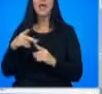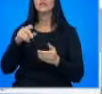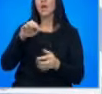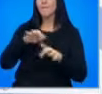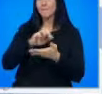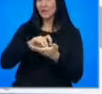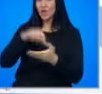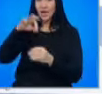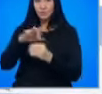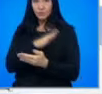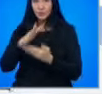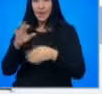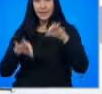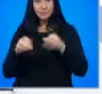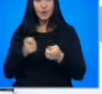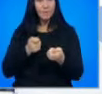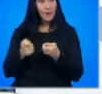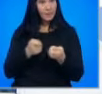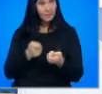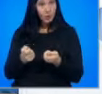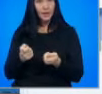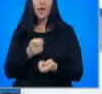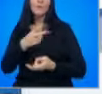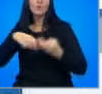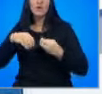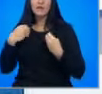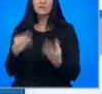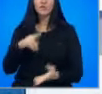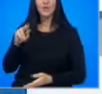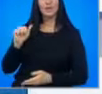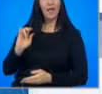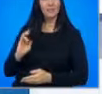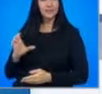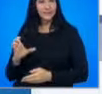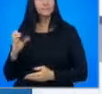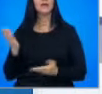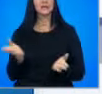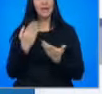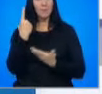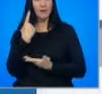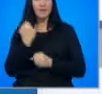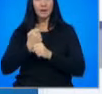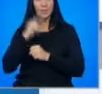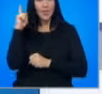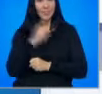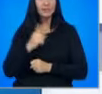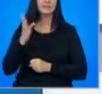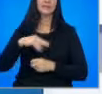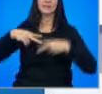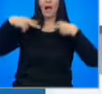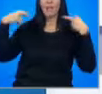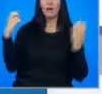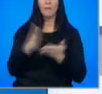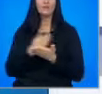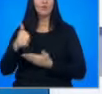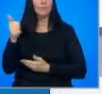избори е манипулиран. Проверката е възложена на ДАНС. Проверката идва в първия работен ден. След скандала между БСП